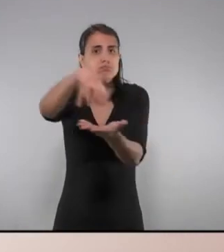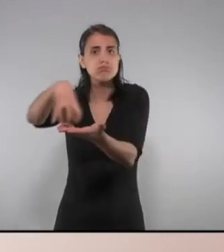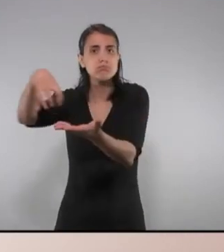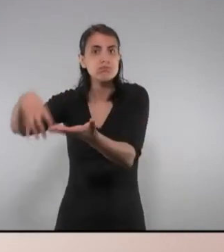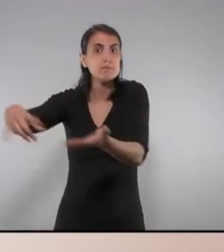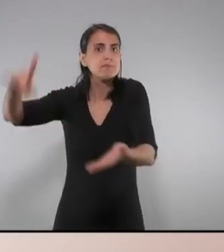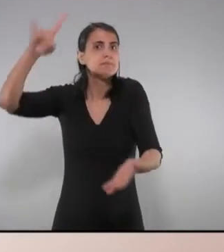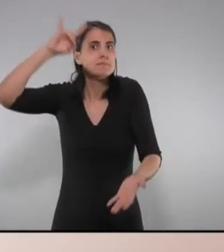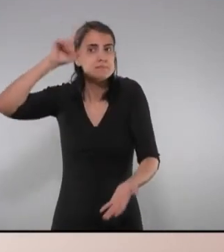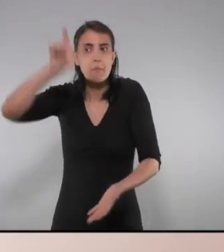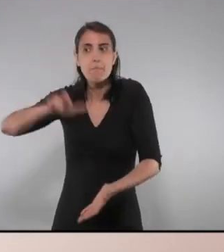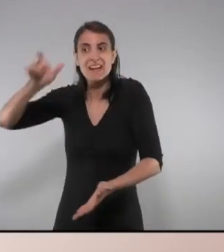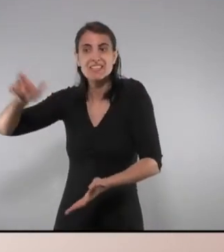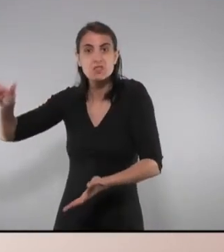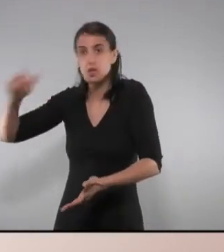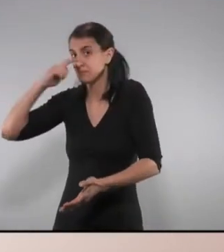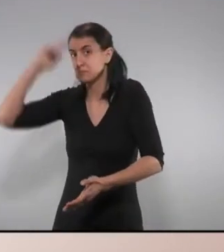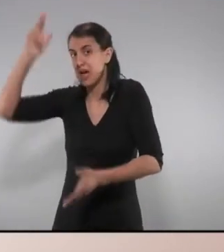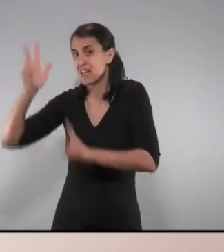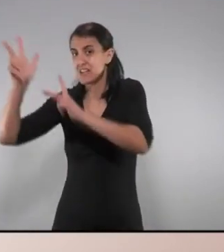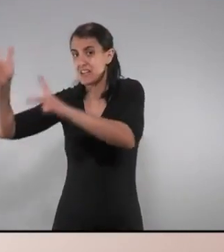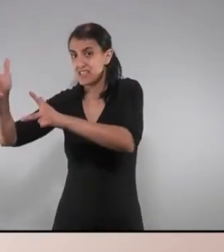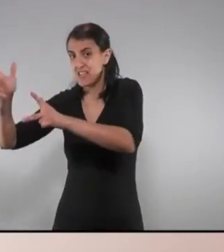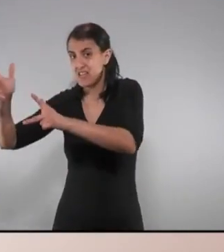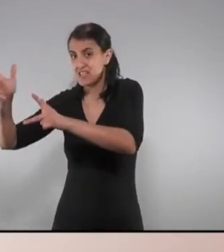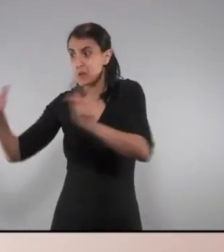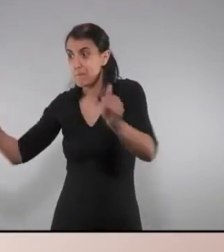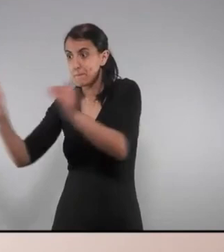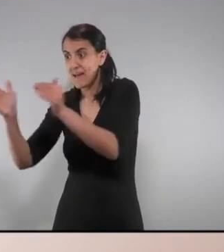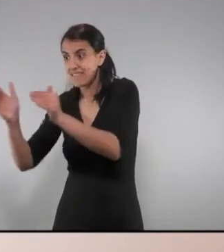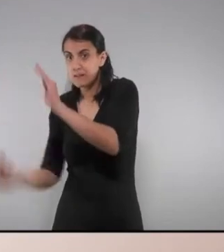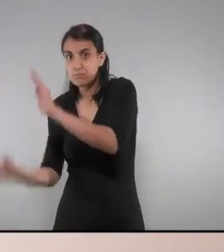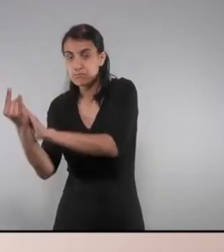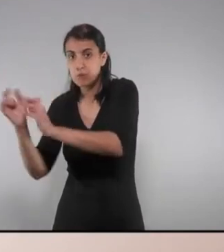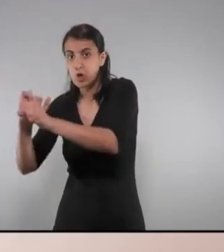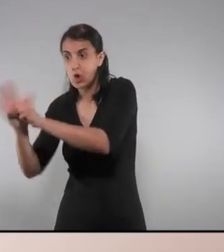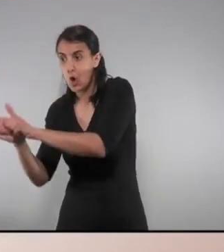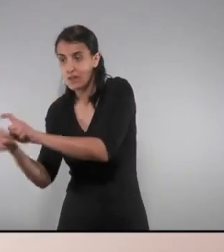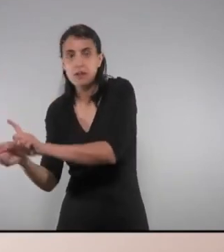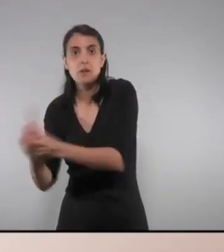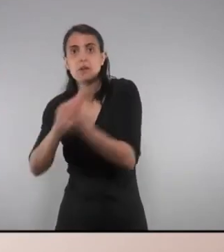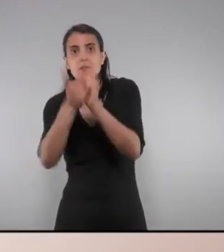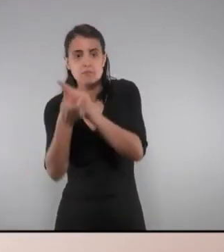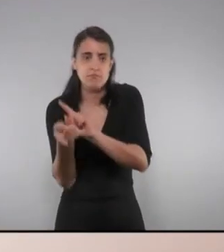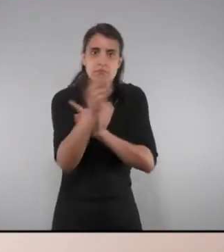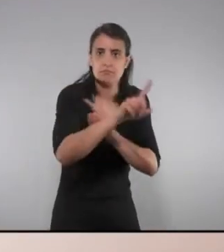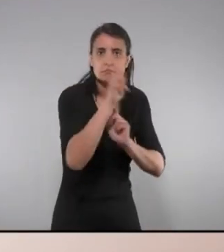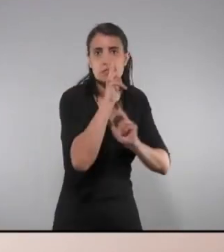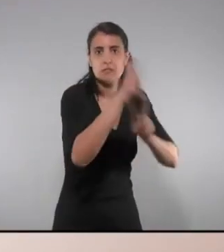-li si cal persones de residències afectades per brots Covid. I posteriorment, si això va ser el 7 de juliol, el dia